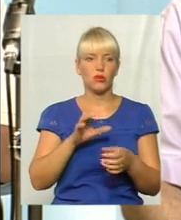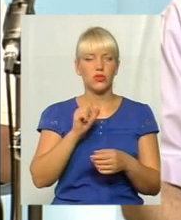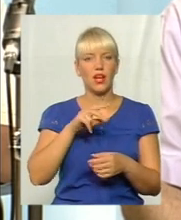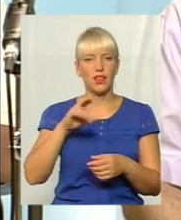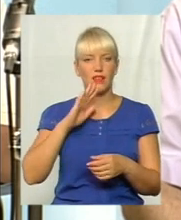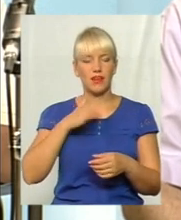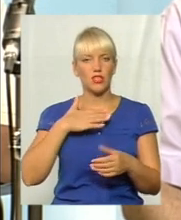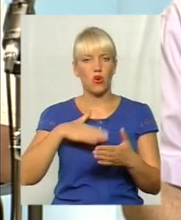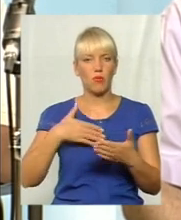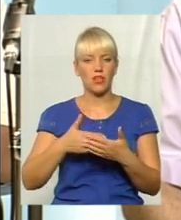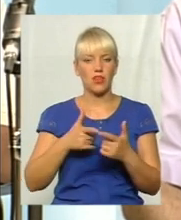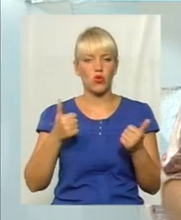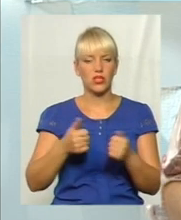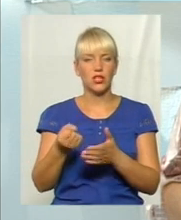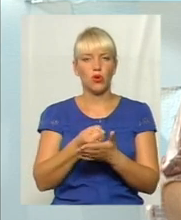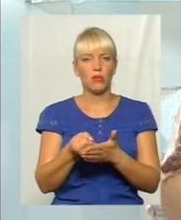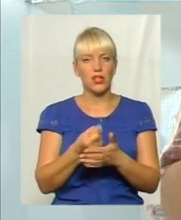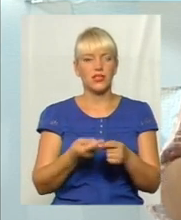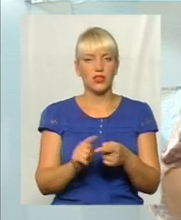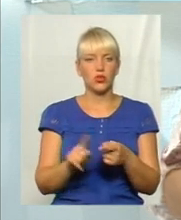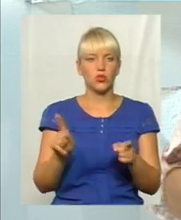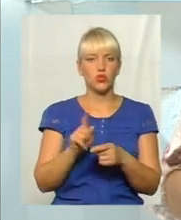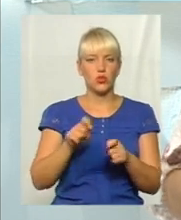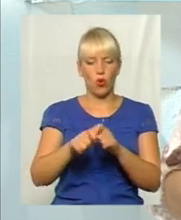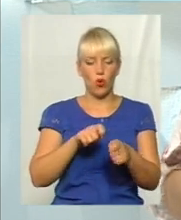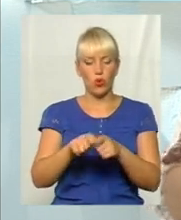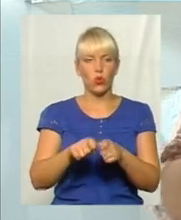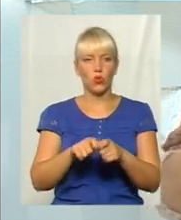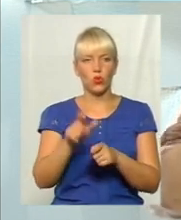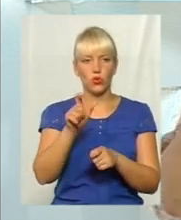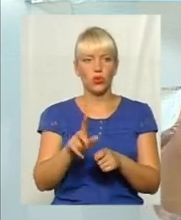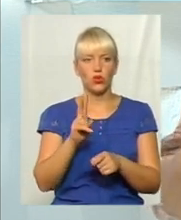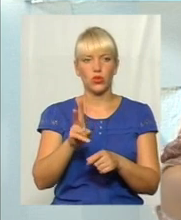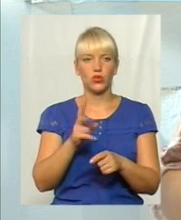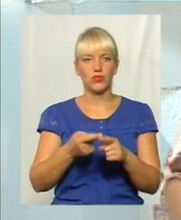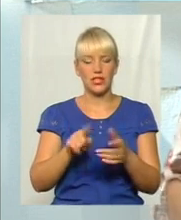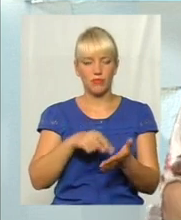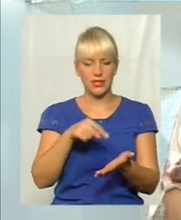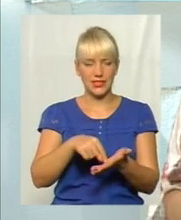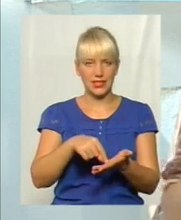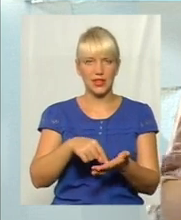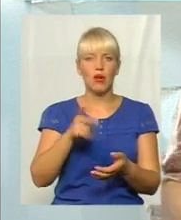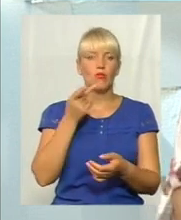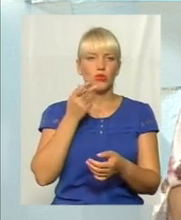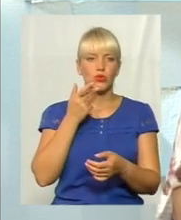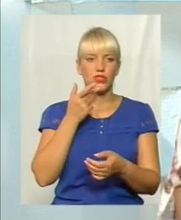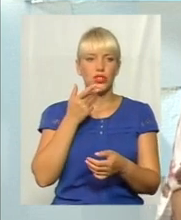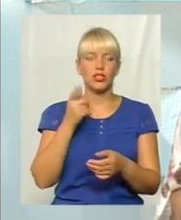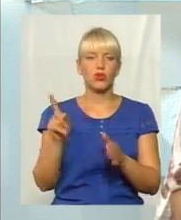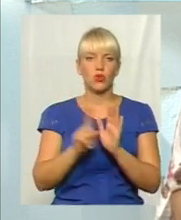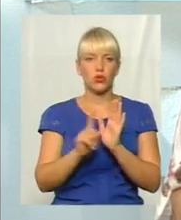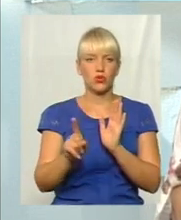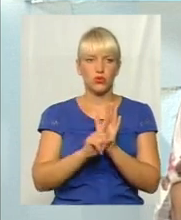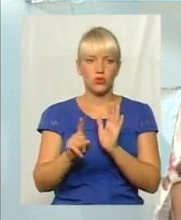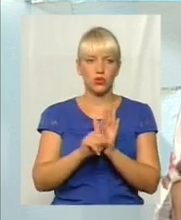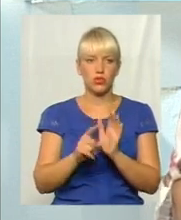наша громадська організація добилася до того, що кондуктор, яка цих самих міських постійно курсують